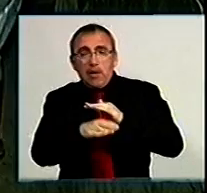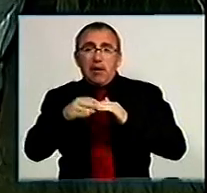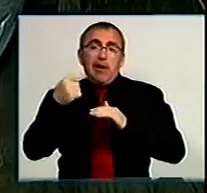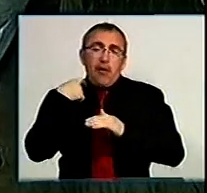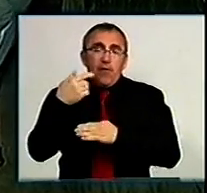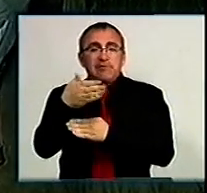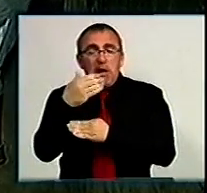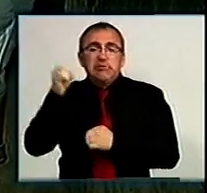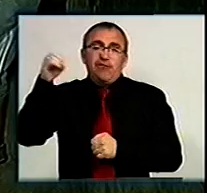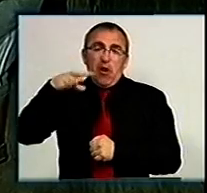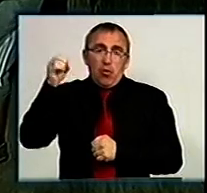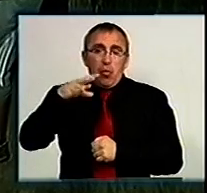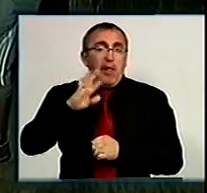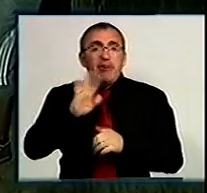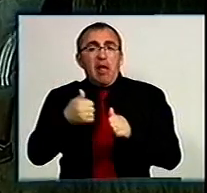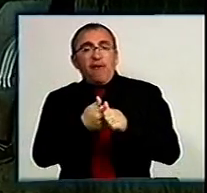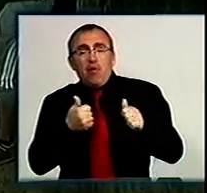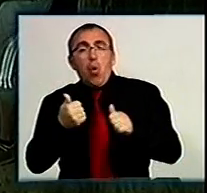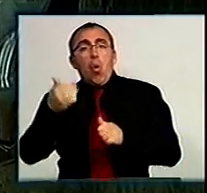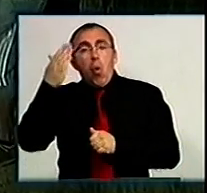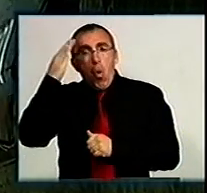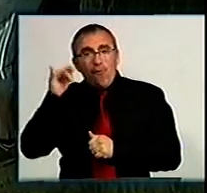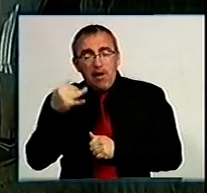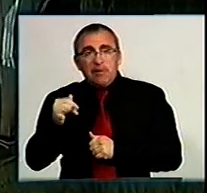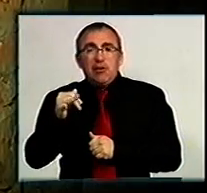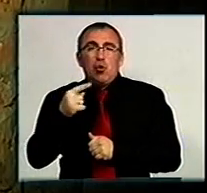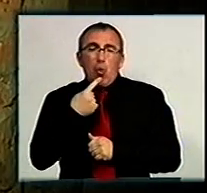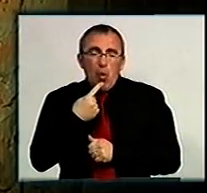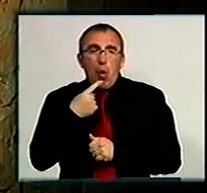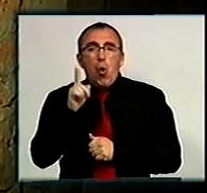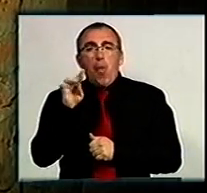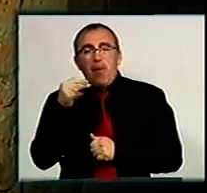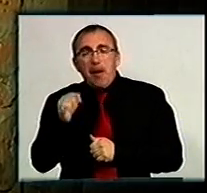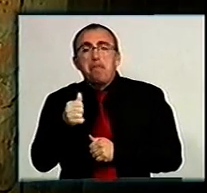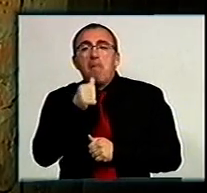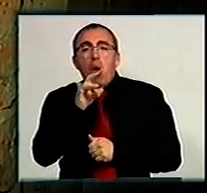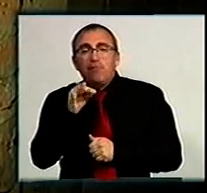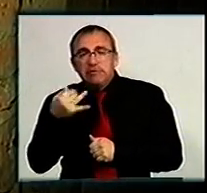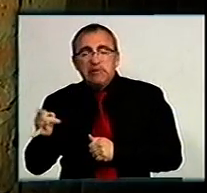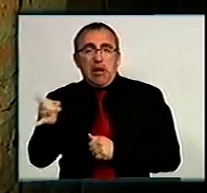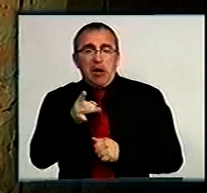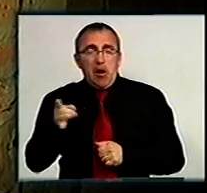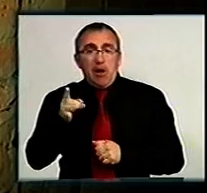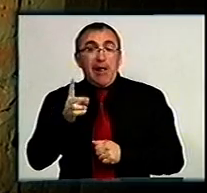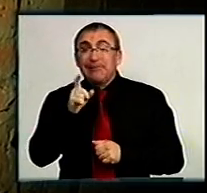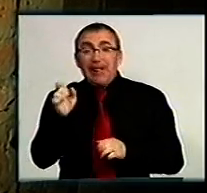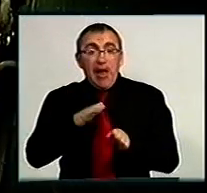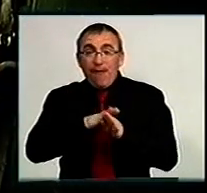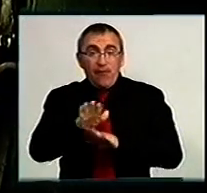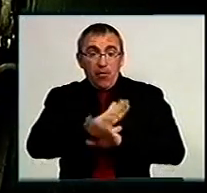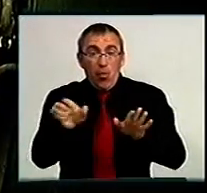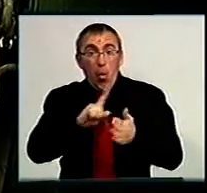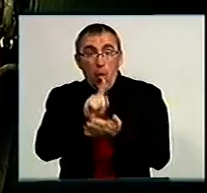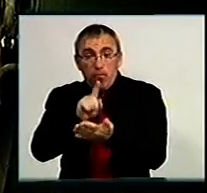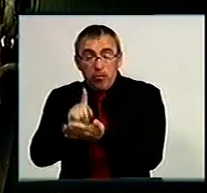'янці і Ситловоцьку. Не відстають Голованівський, Долинський, Компаніївський і Маловисківський райони. За невиконання покладених